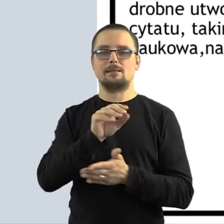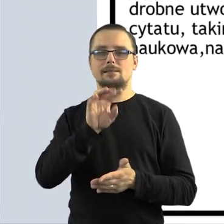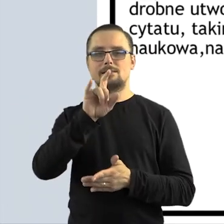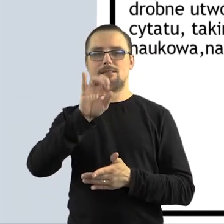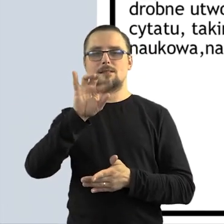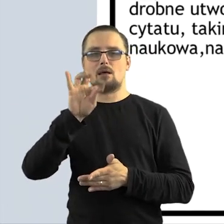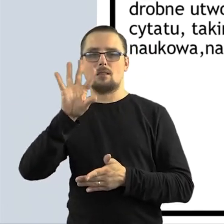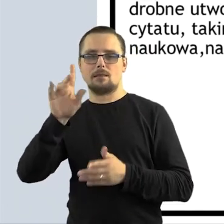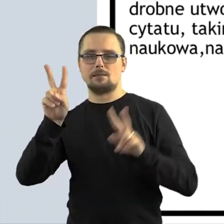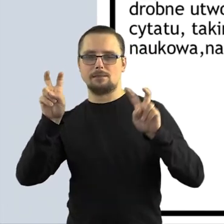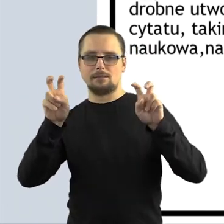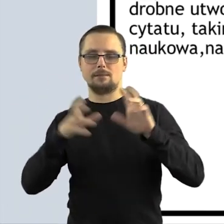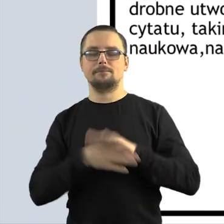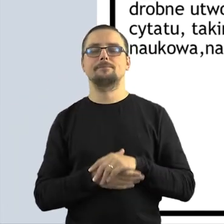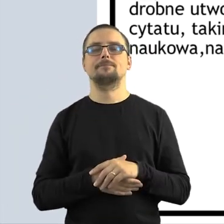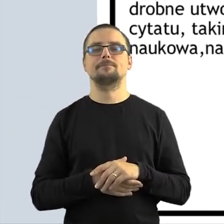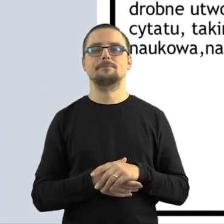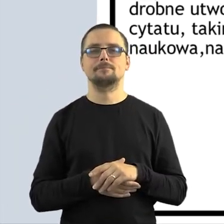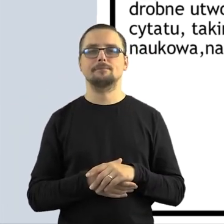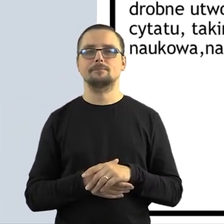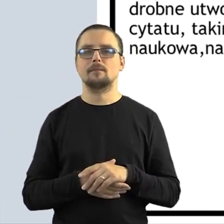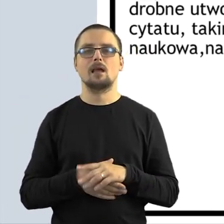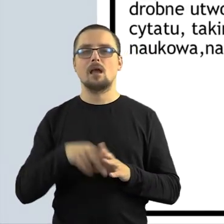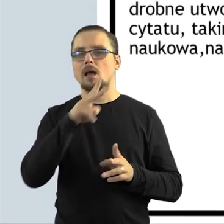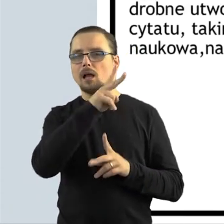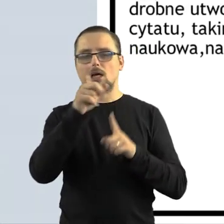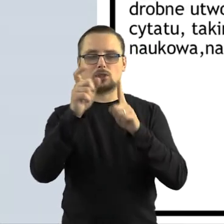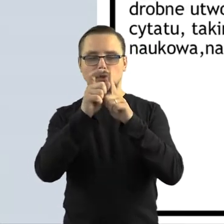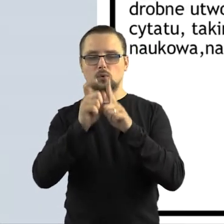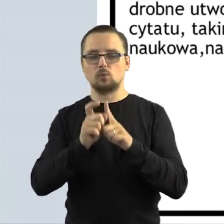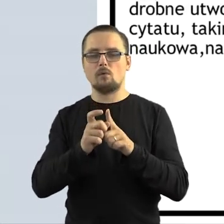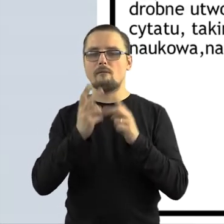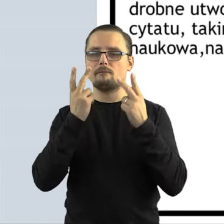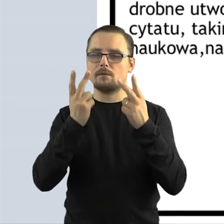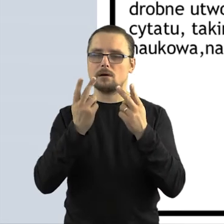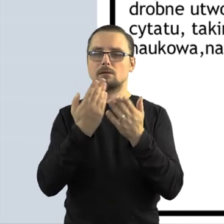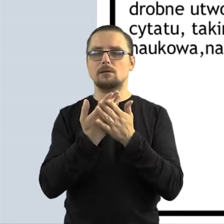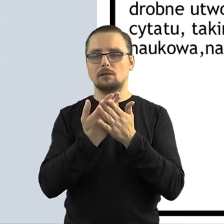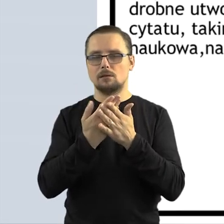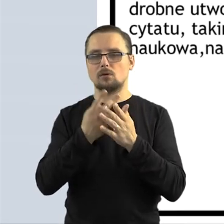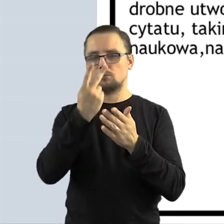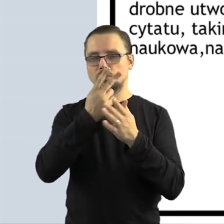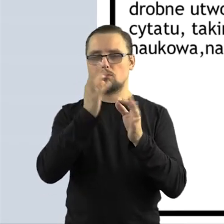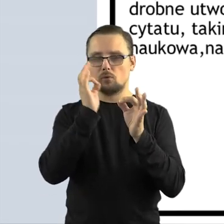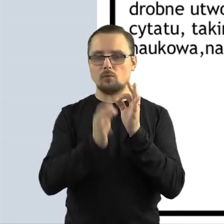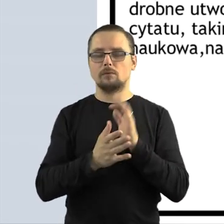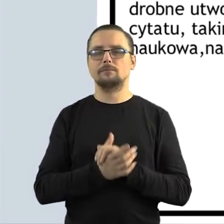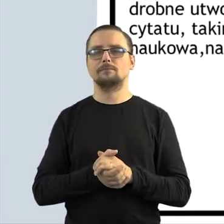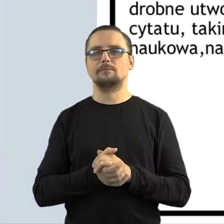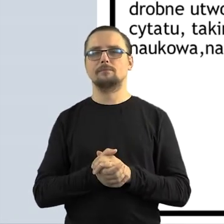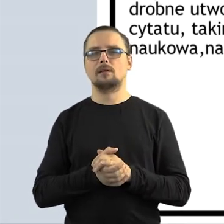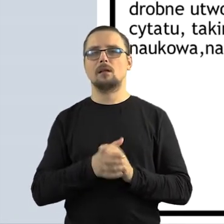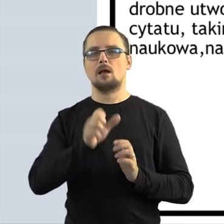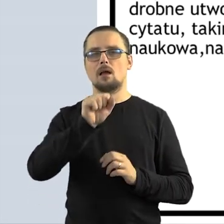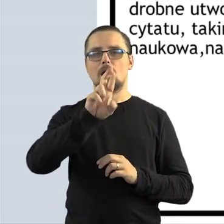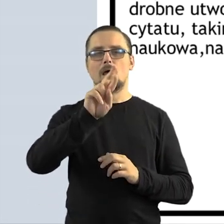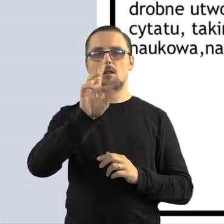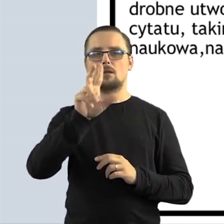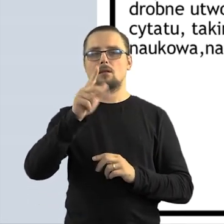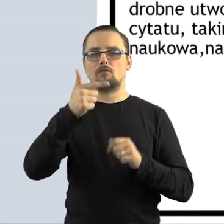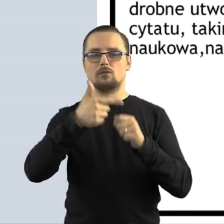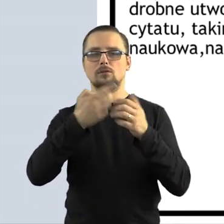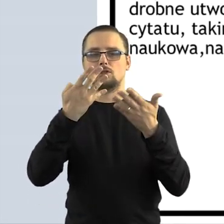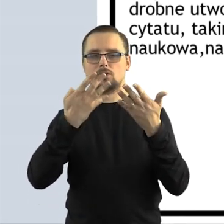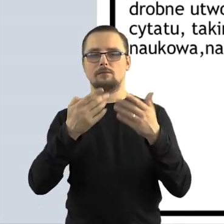tutaj pozwolę sobie przeczytać, ponieważ on jakby każde słowo tutaj tak naprawdę jest ważne w tym krótkim artykule. I artykuł